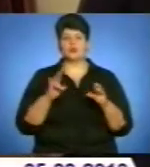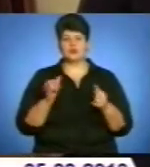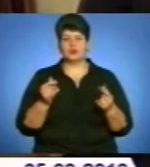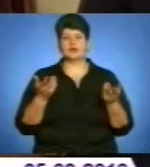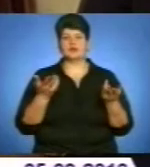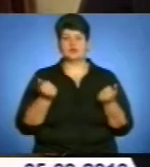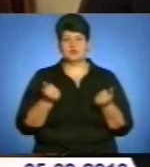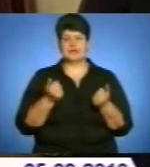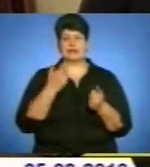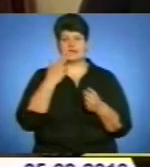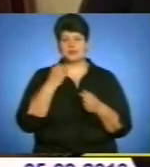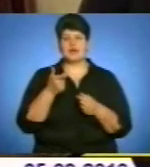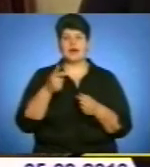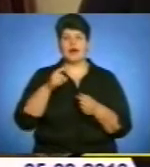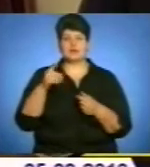газовий питання.